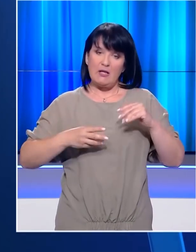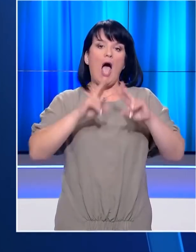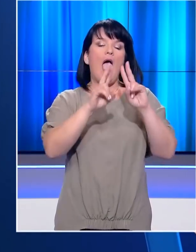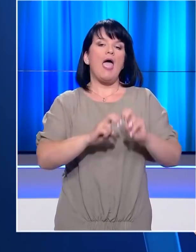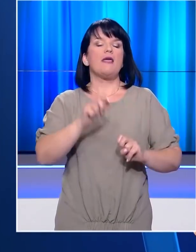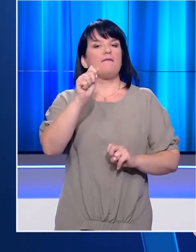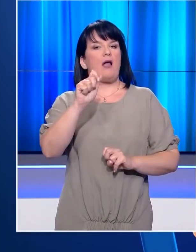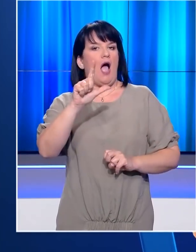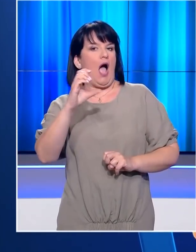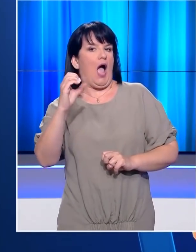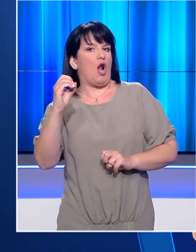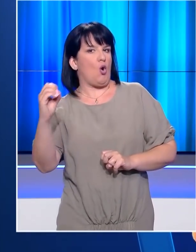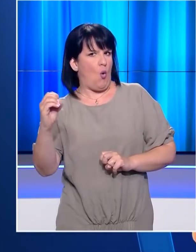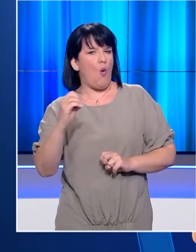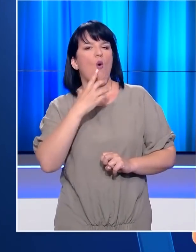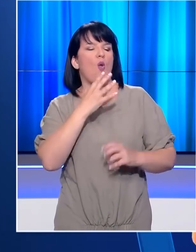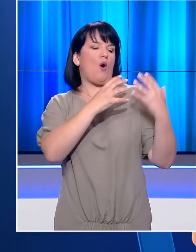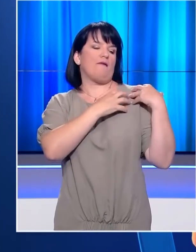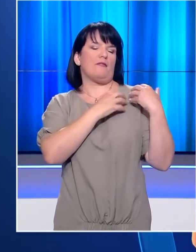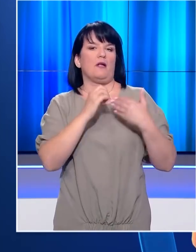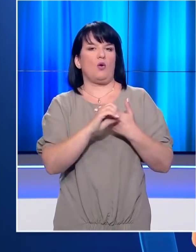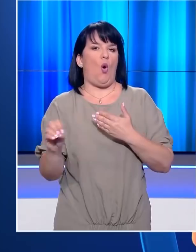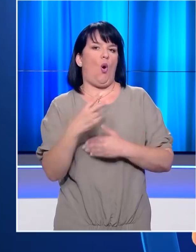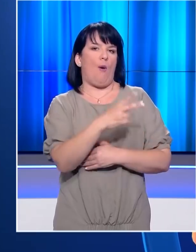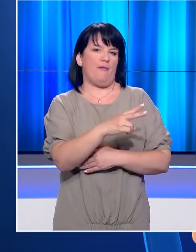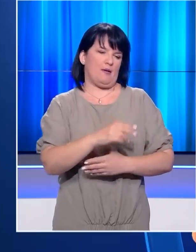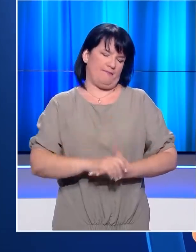δημοσκόπηση της ΑΛΚΟ που διενεργήθηκε για λογαριασμό του Open.